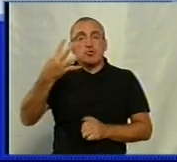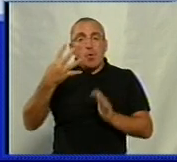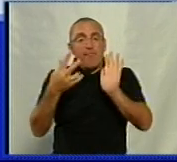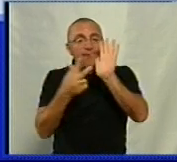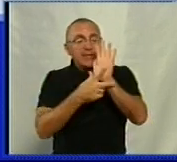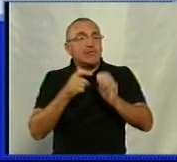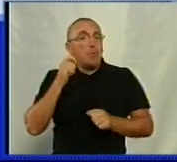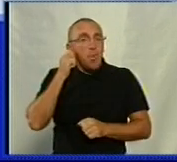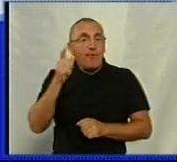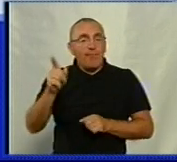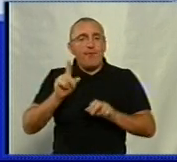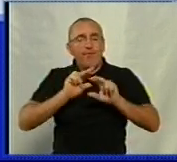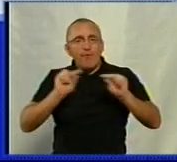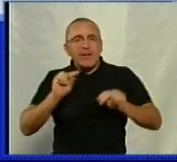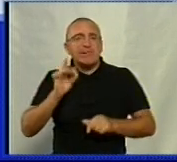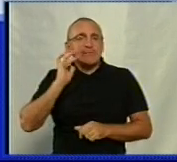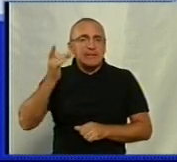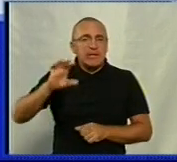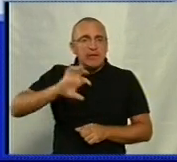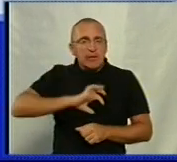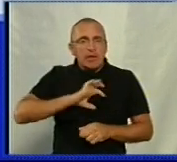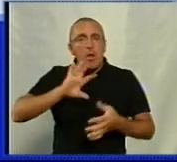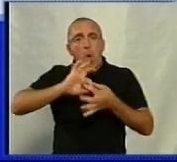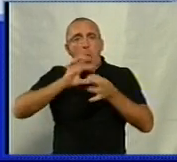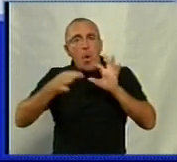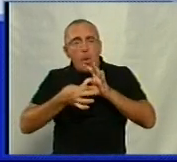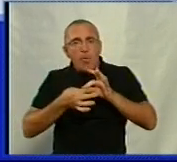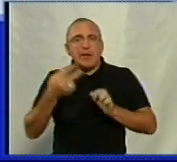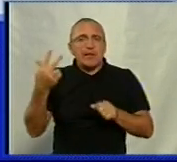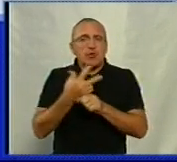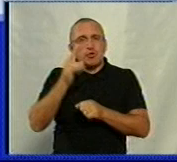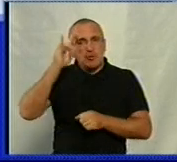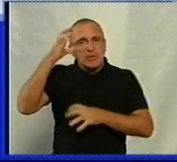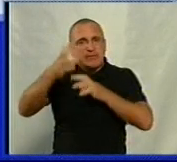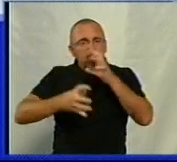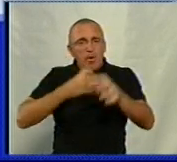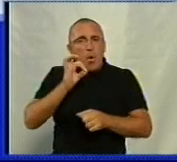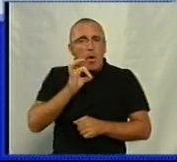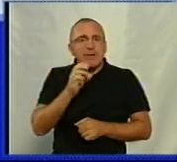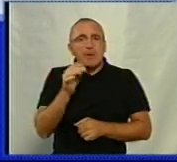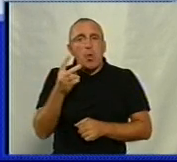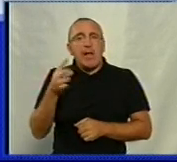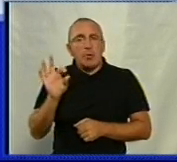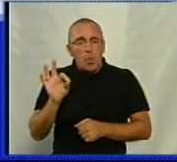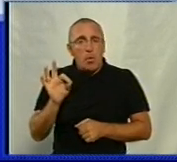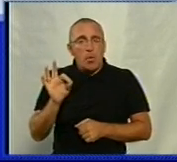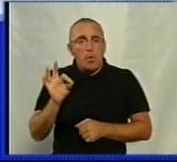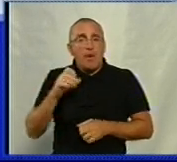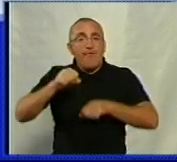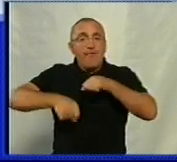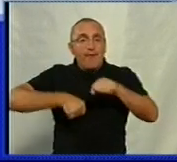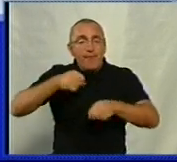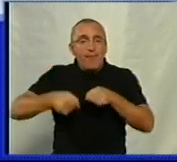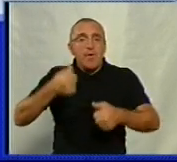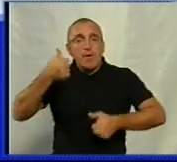років. Він виховав стрібного призера Олімпійських ігор, триразового чемпіона світу Олександра Симоненка. Велогонщики